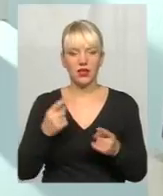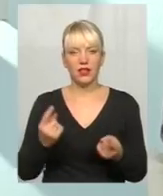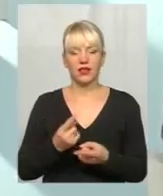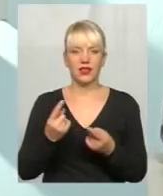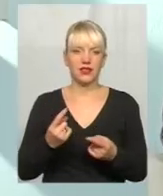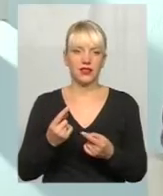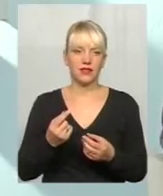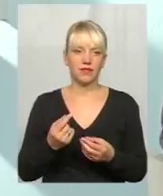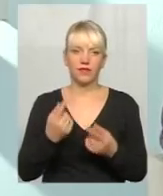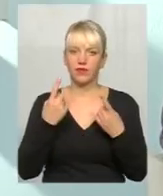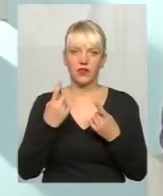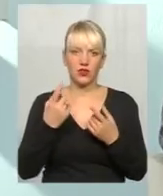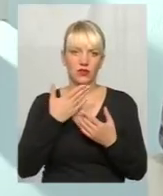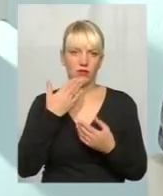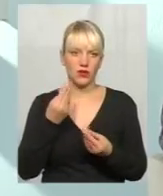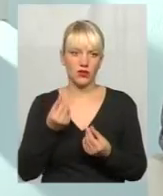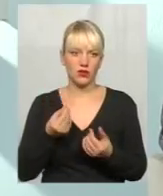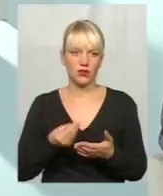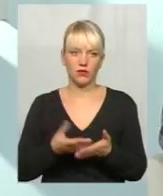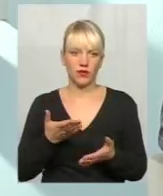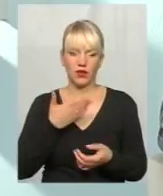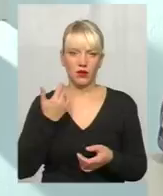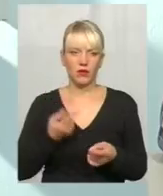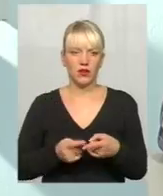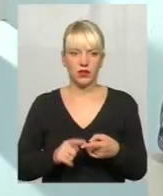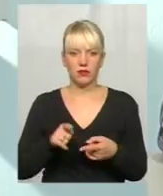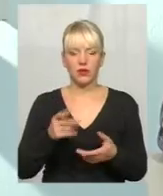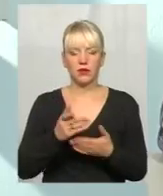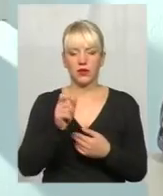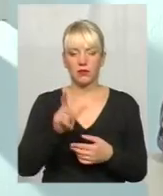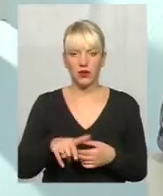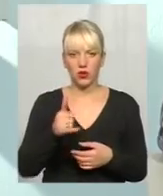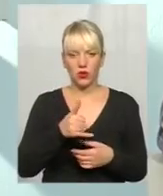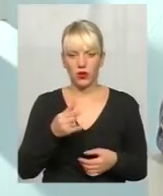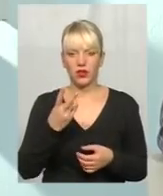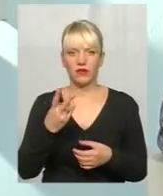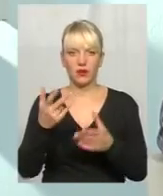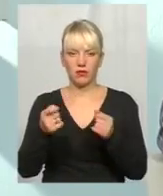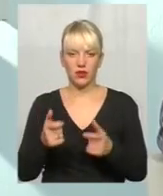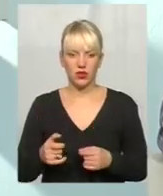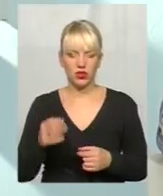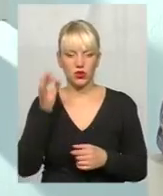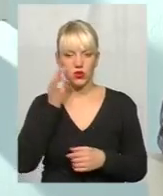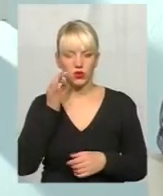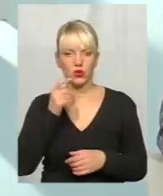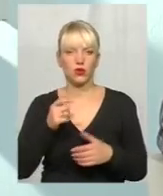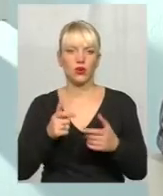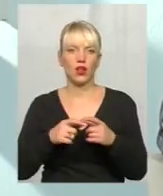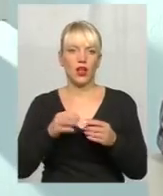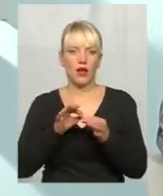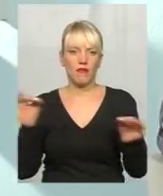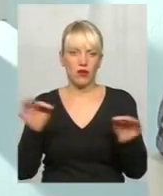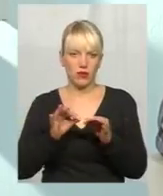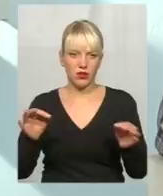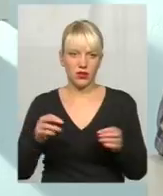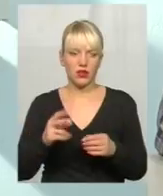знаю, може, для сільського виборця це суттєю. Тобто, була там пляшка олії, дві пачки цукру, пачка макарон, дві пачки якоїсь крупи